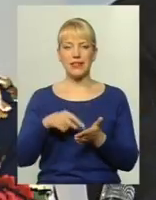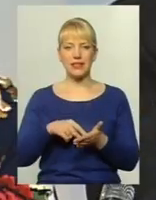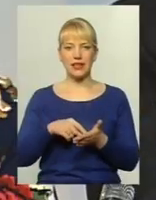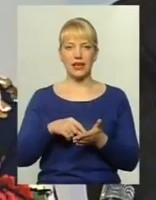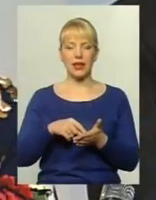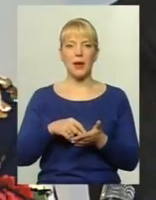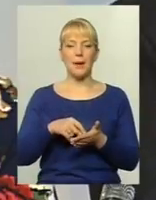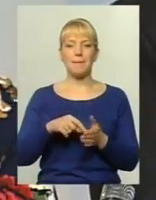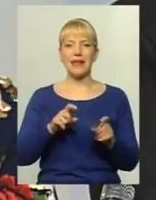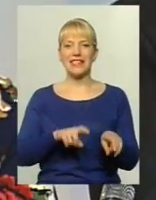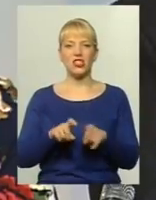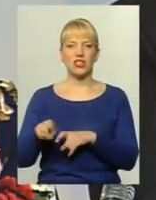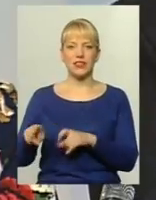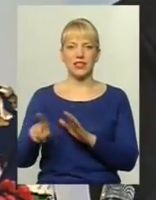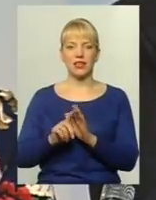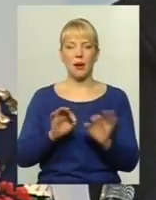перевезеннях